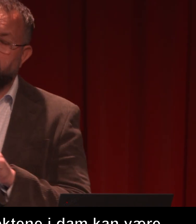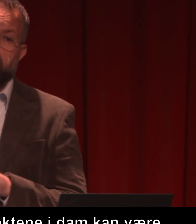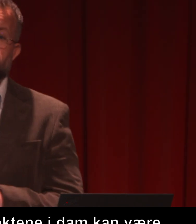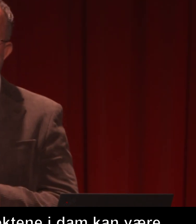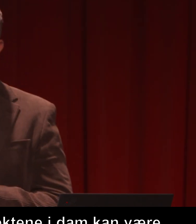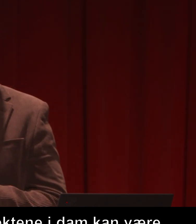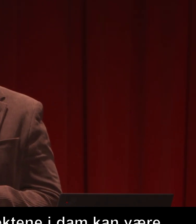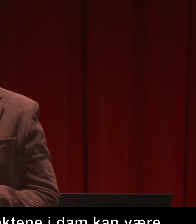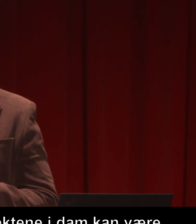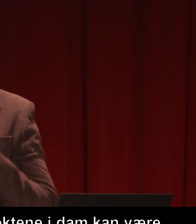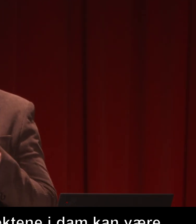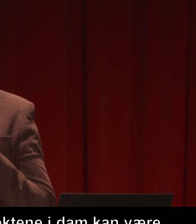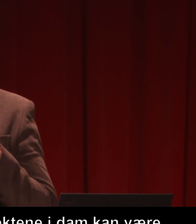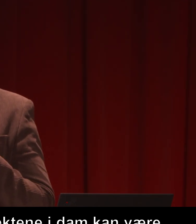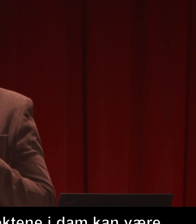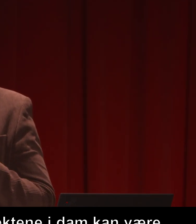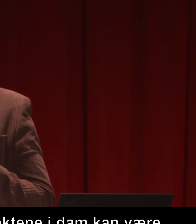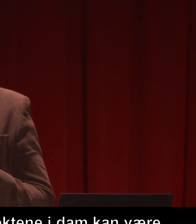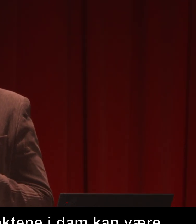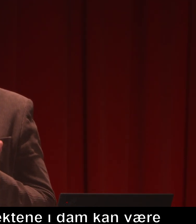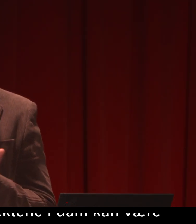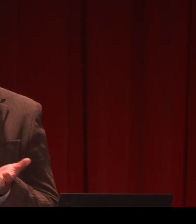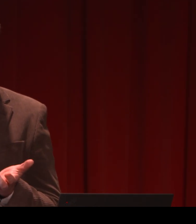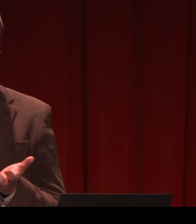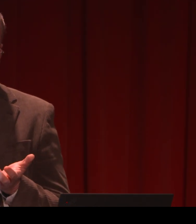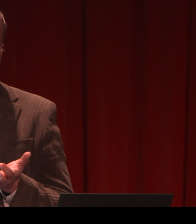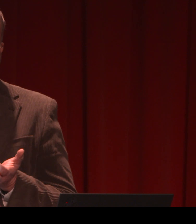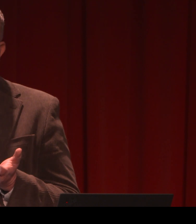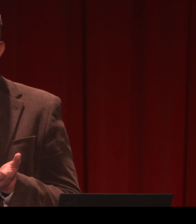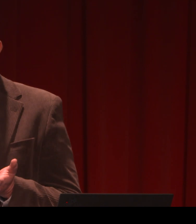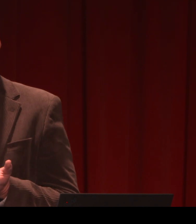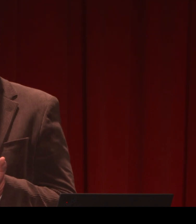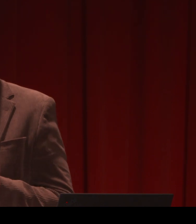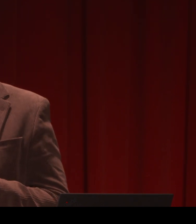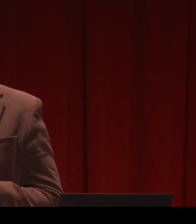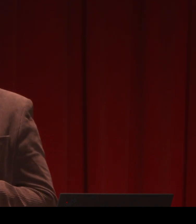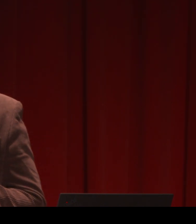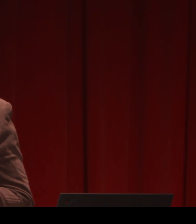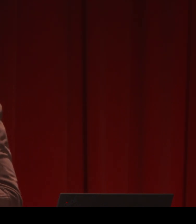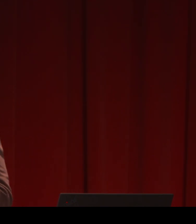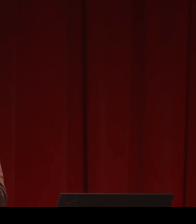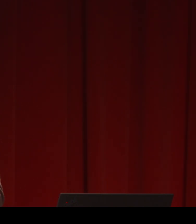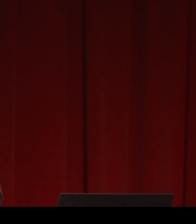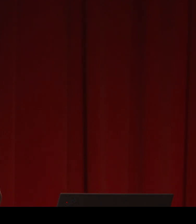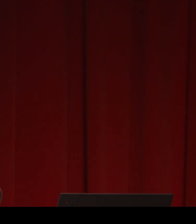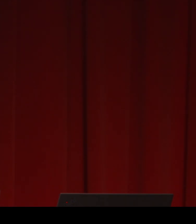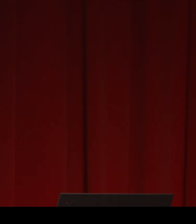Det er så viktig å ha med brukerperspektivet, at det blir ivaretatt. Alle, eller vi trenger noen som